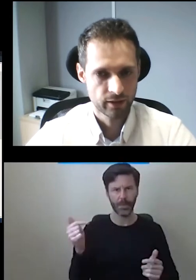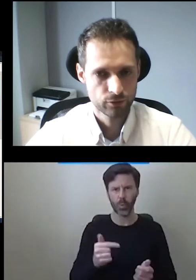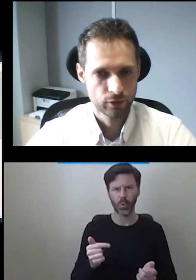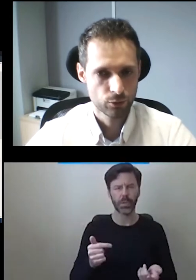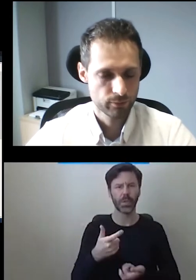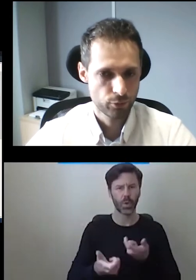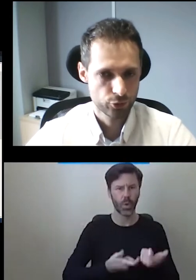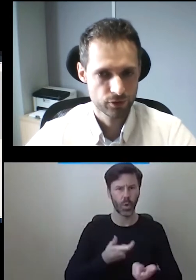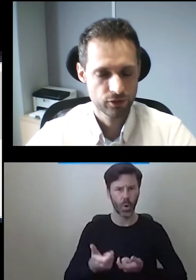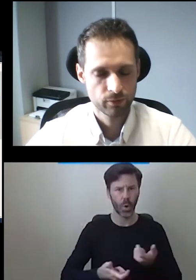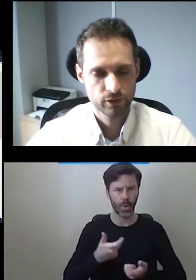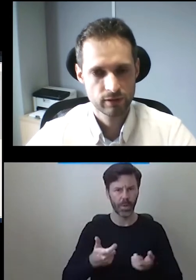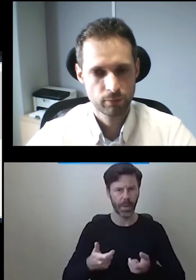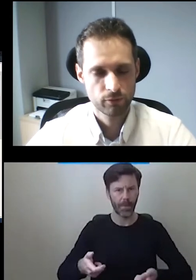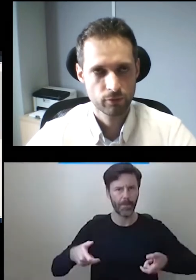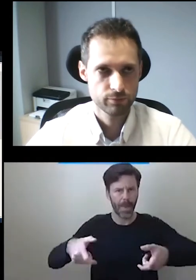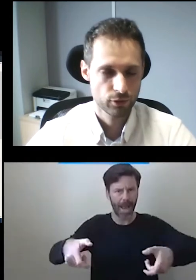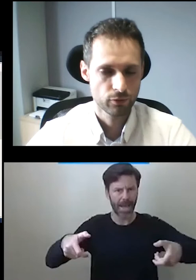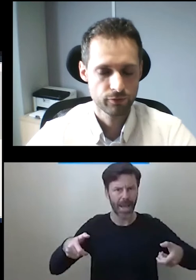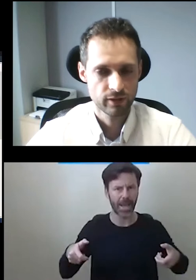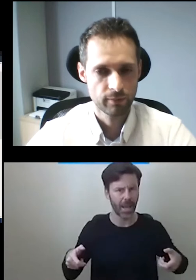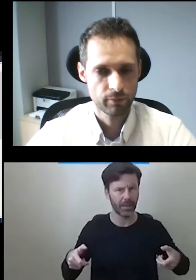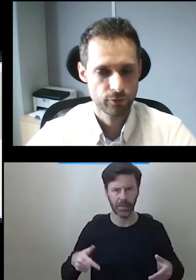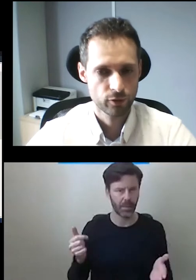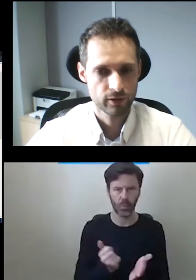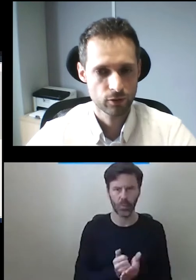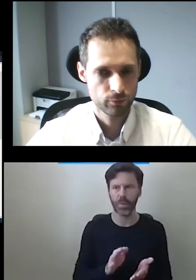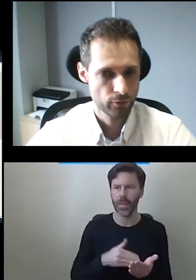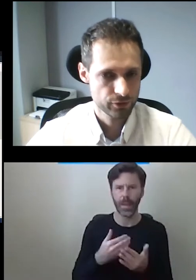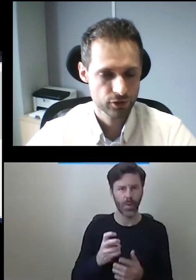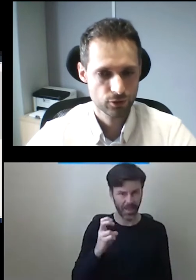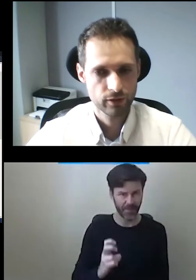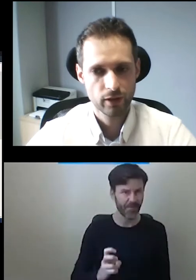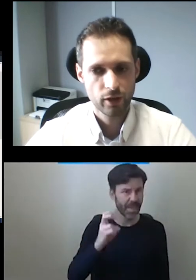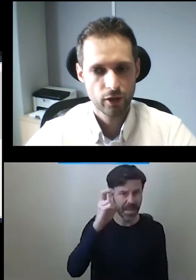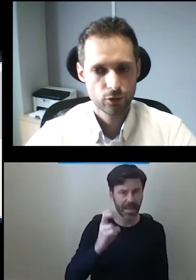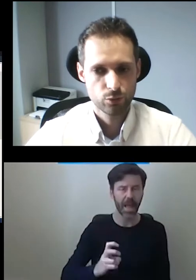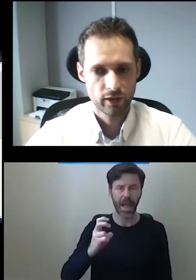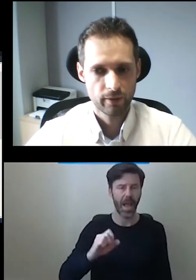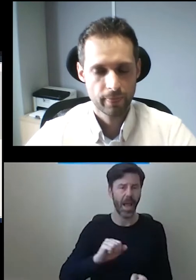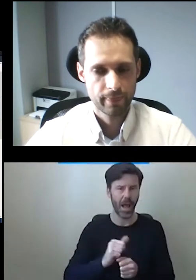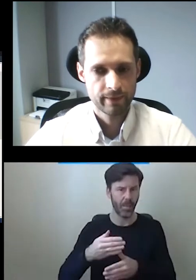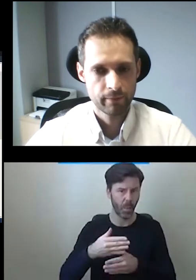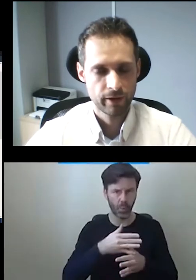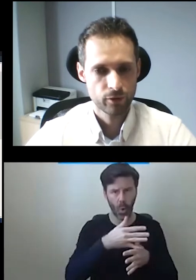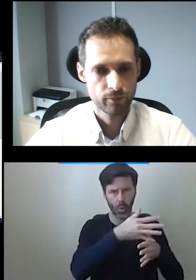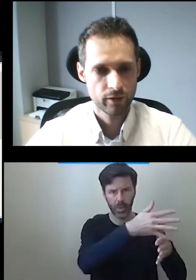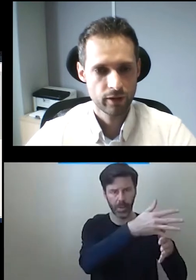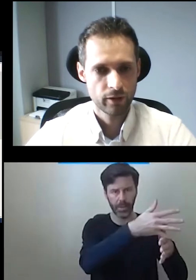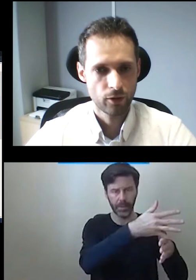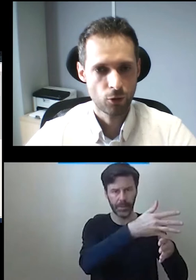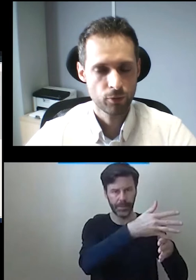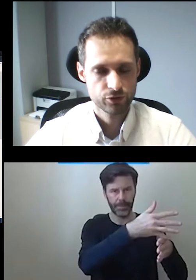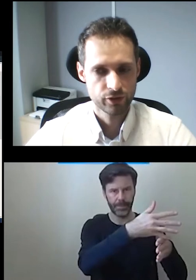górnym poziomie, czyli to będzie typowo przykładowo winda, platforma lub chowające się schody, które nie mają